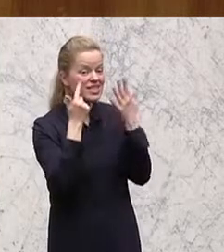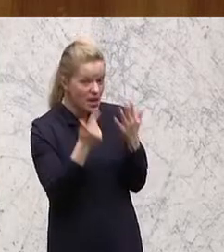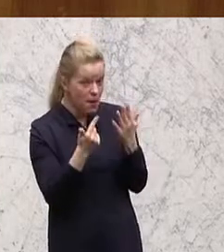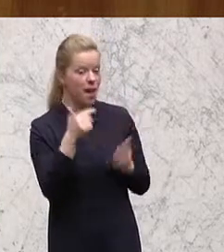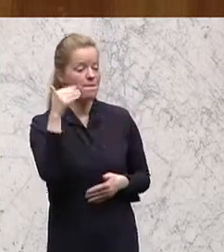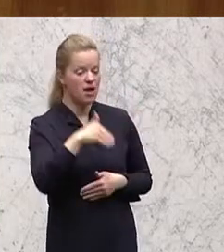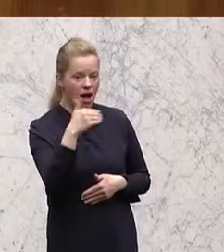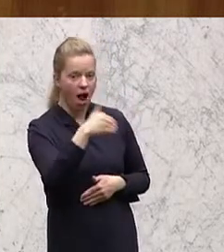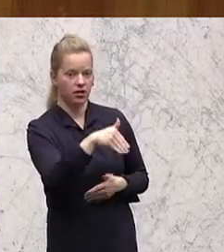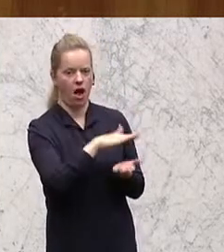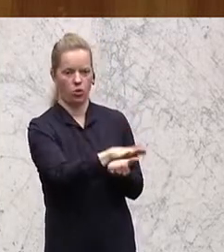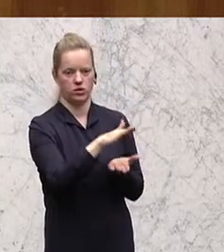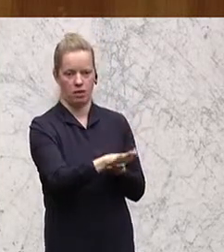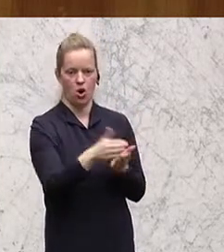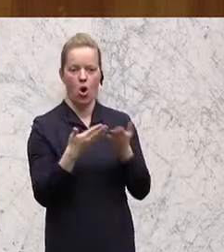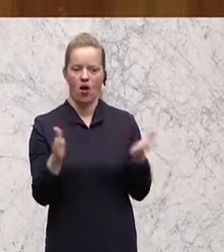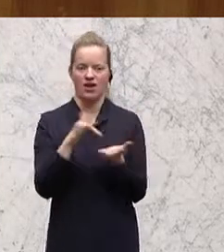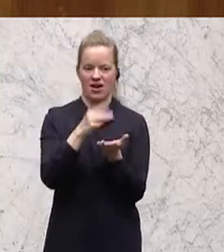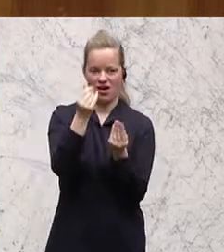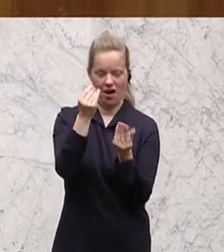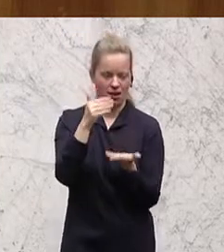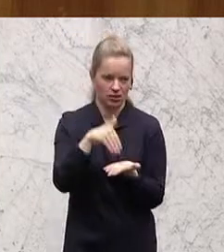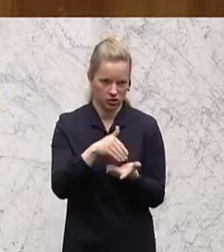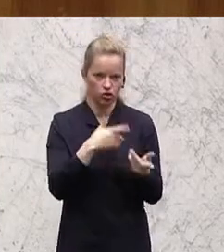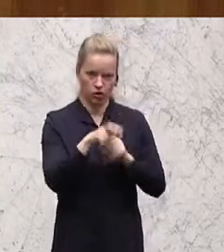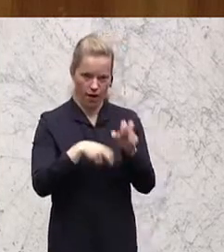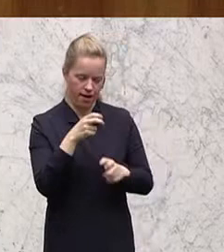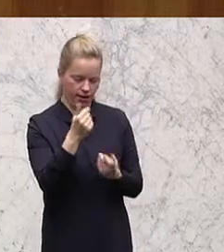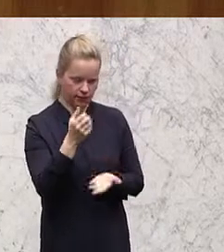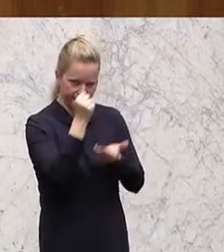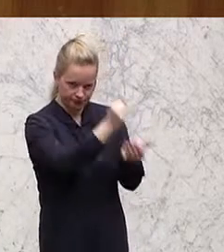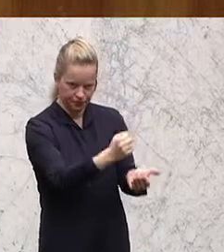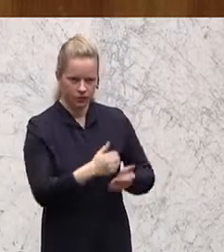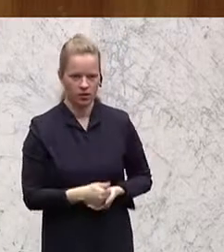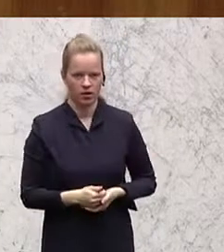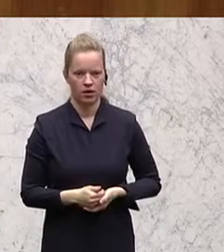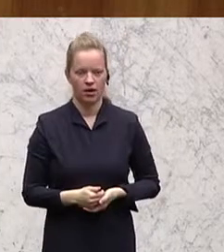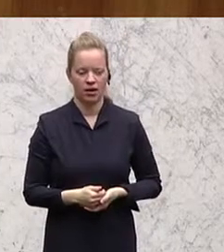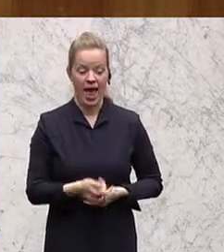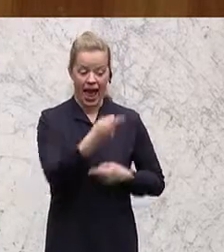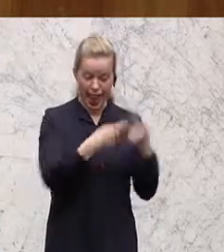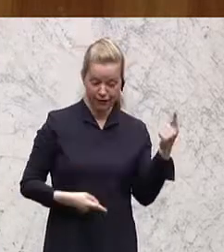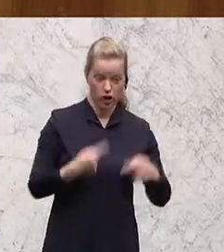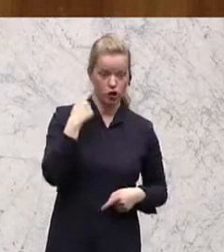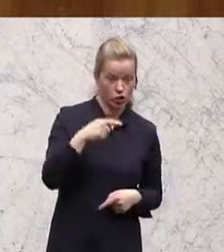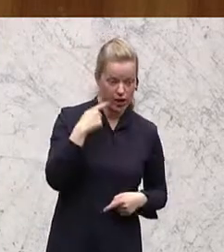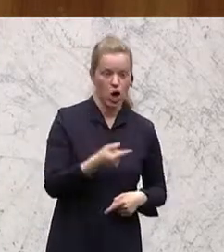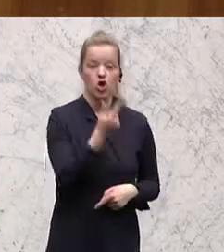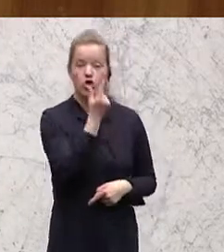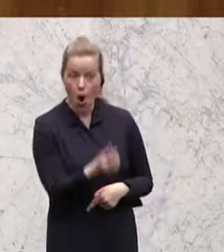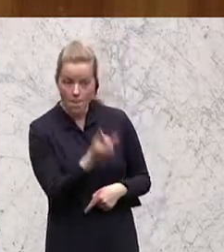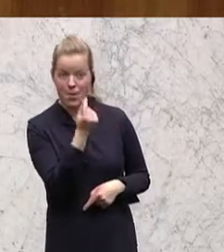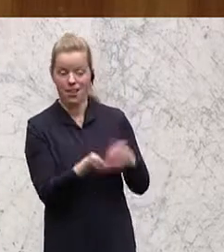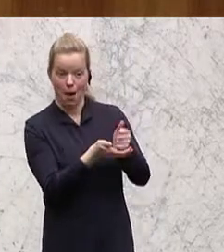Euro an öffentlichen Mitteln, an Steuergeld für die öffentlichen Hochschulen dort aus. Halb so viele Studierende, doppelt so viele